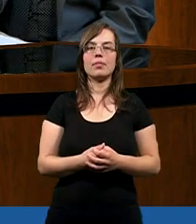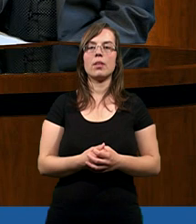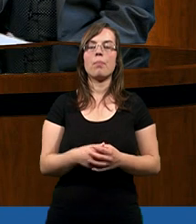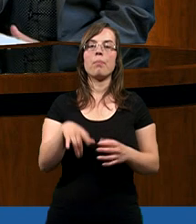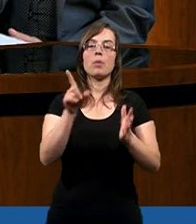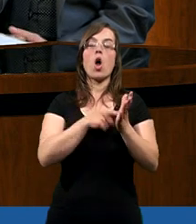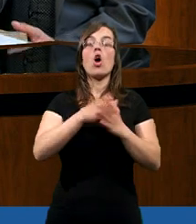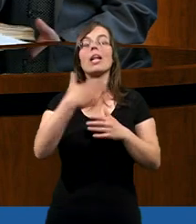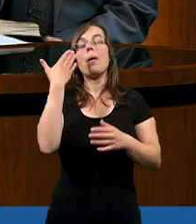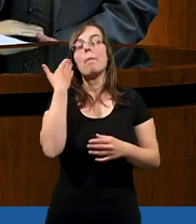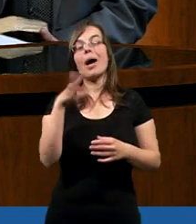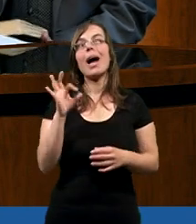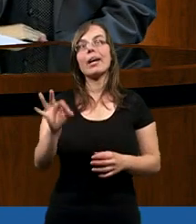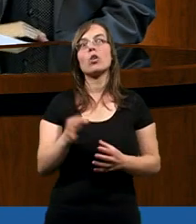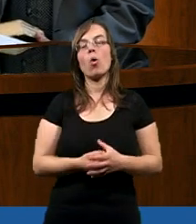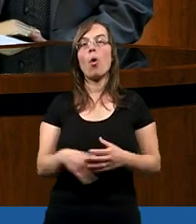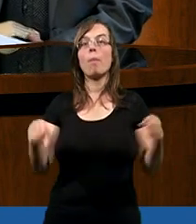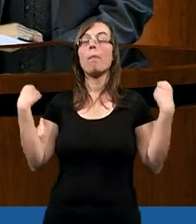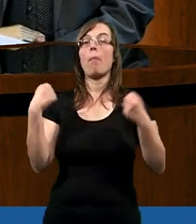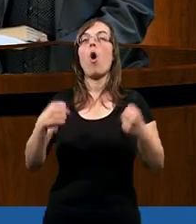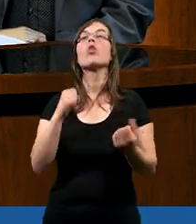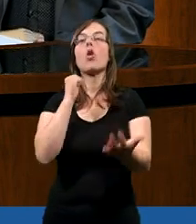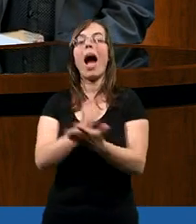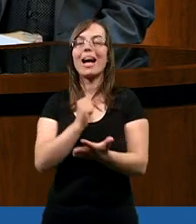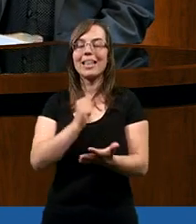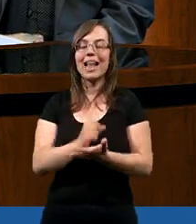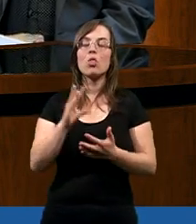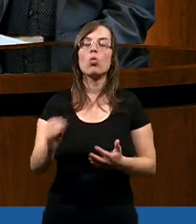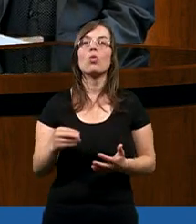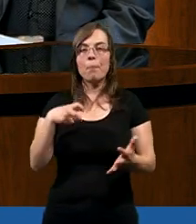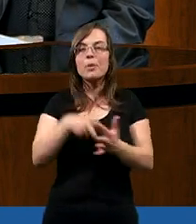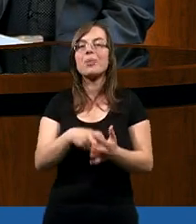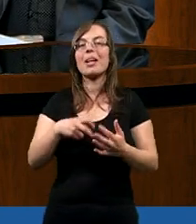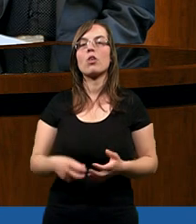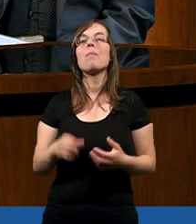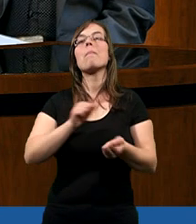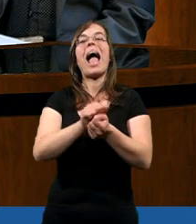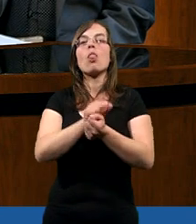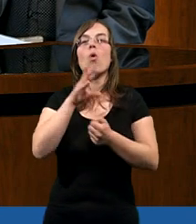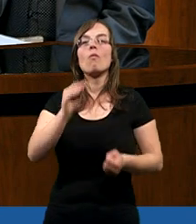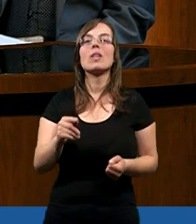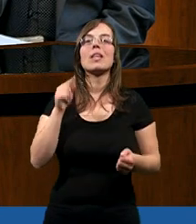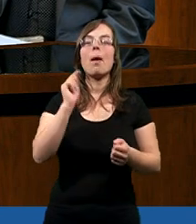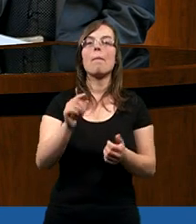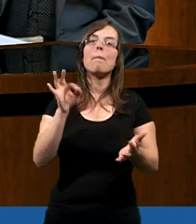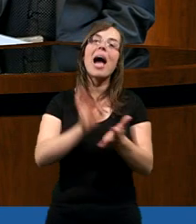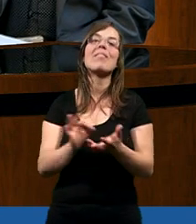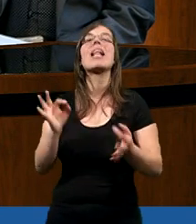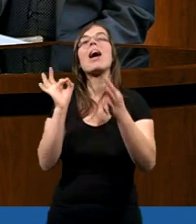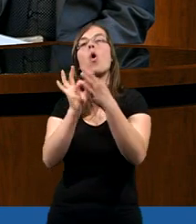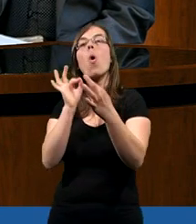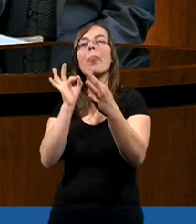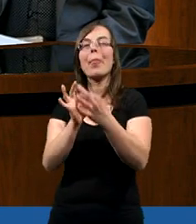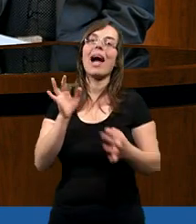Piotr bardzo mocno akcentuje, mianowicie pewne